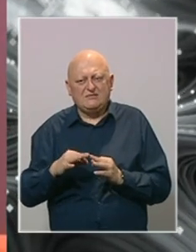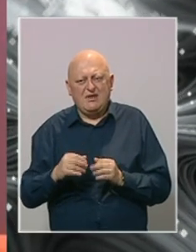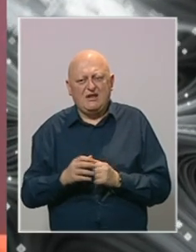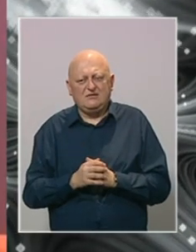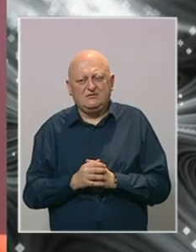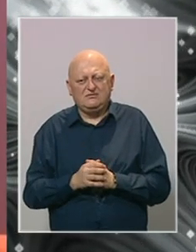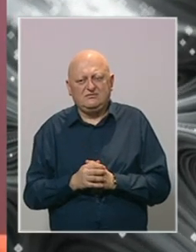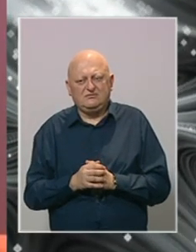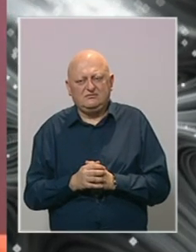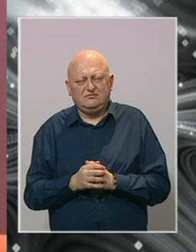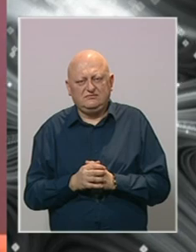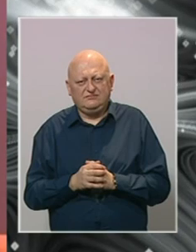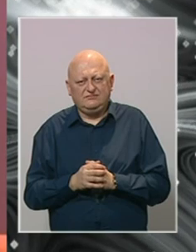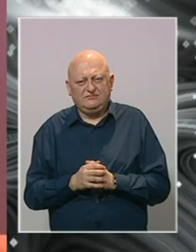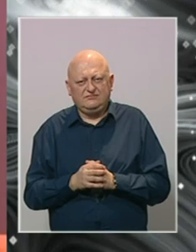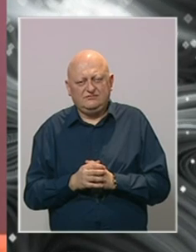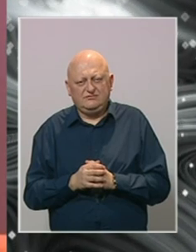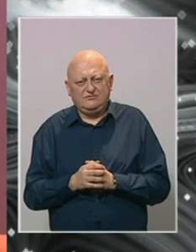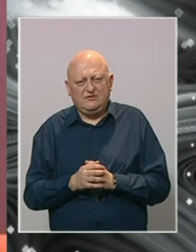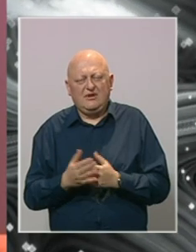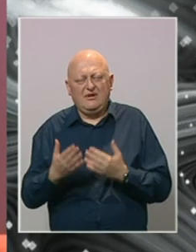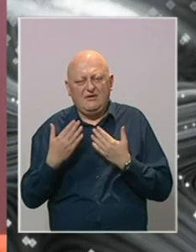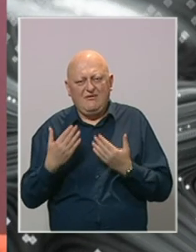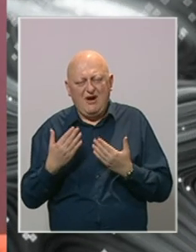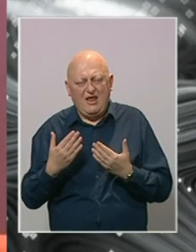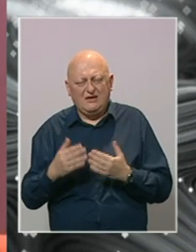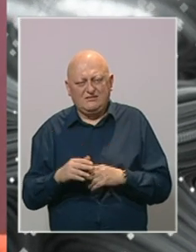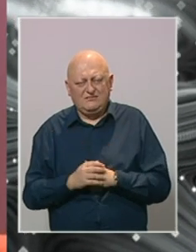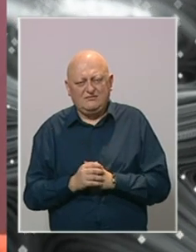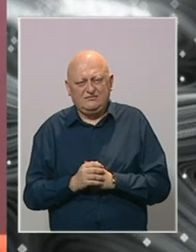hvala ti